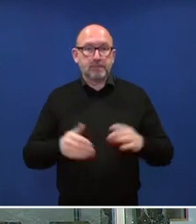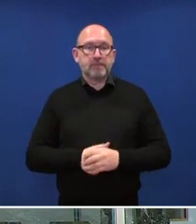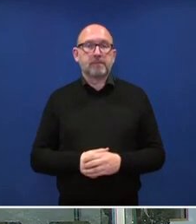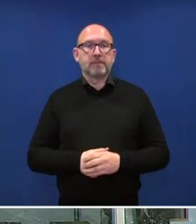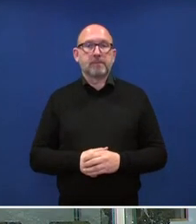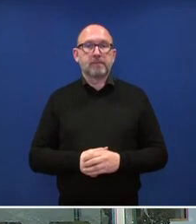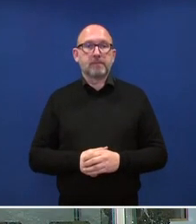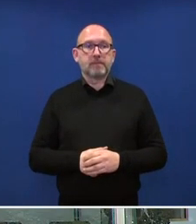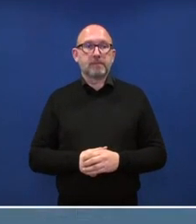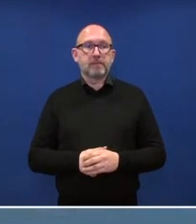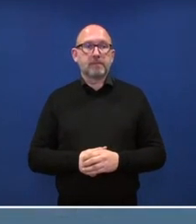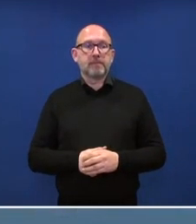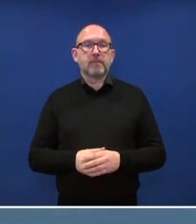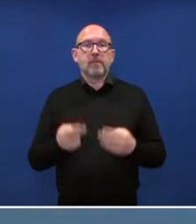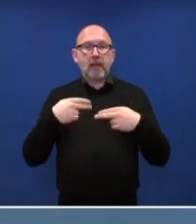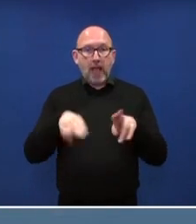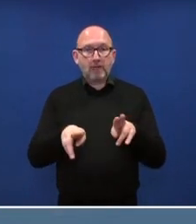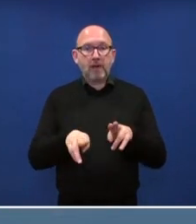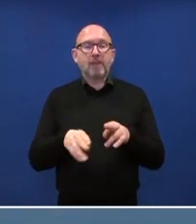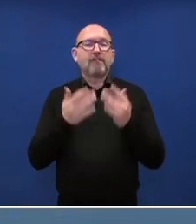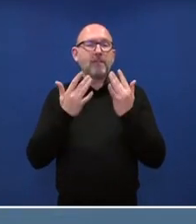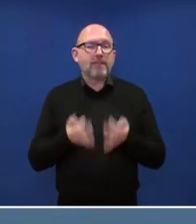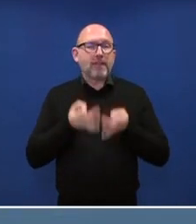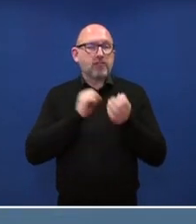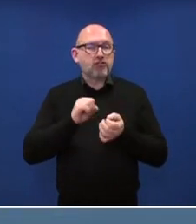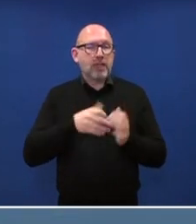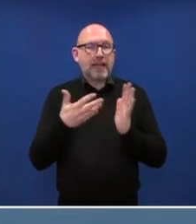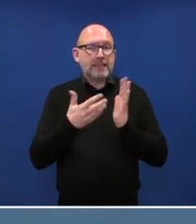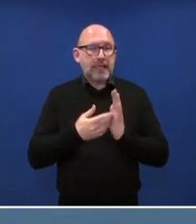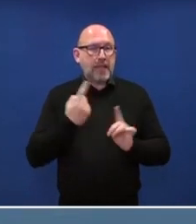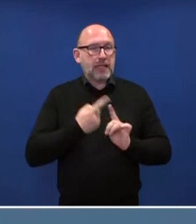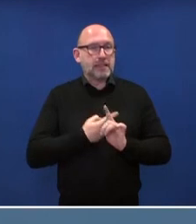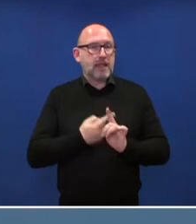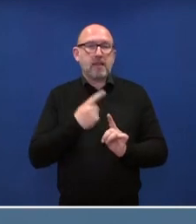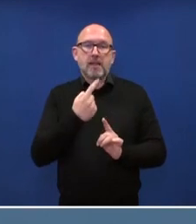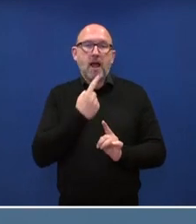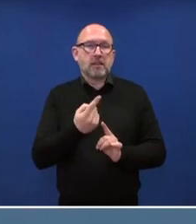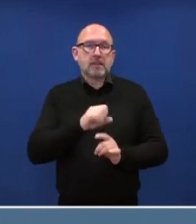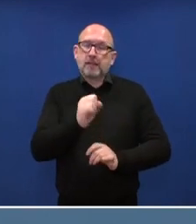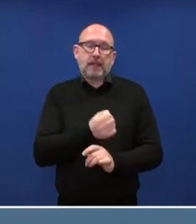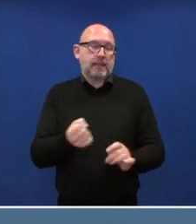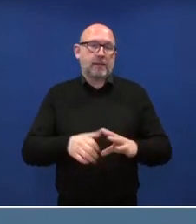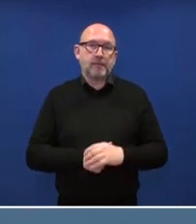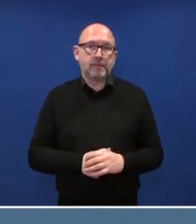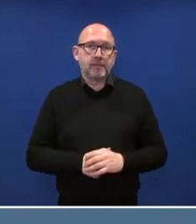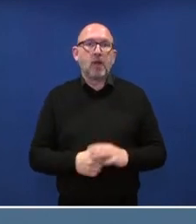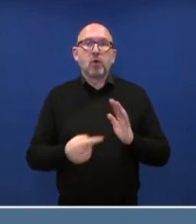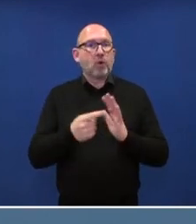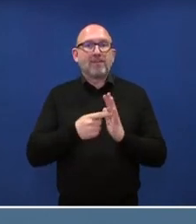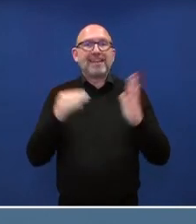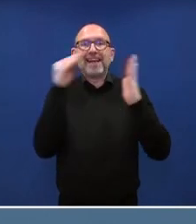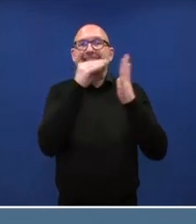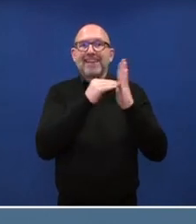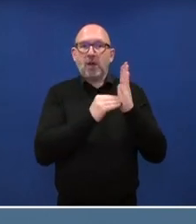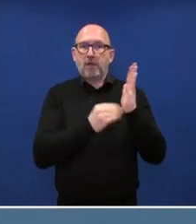Ich kann nicht sagen, wie viele Schnelltests in Deutschland durchgeführt werden, weil diese Schnelltests ja nicht registriert